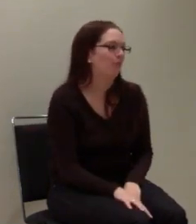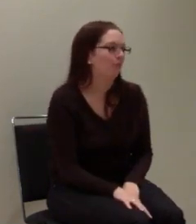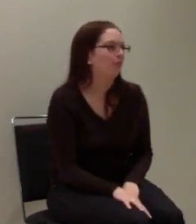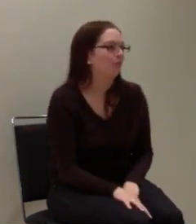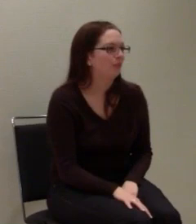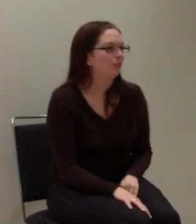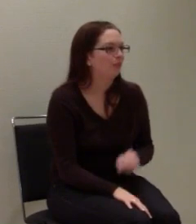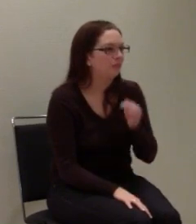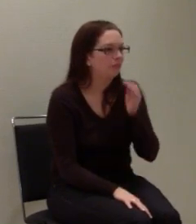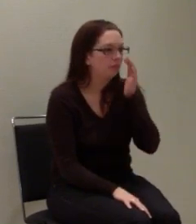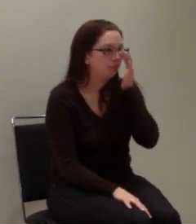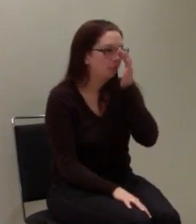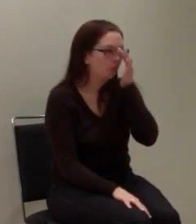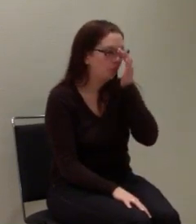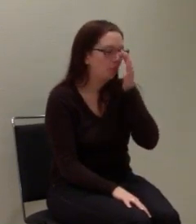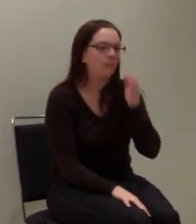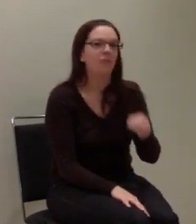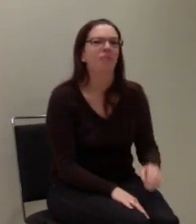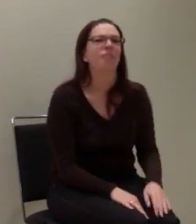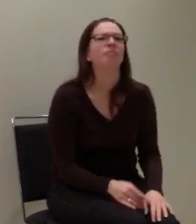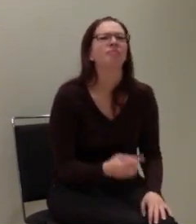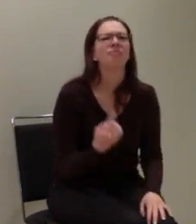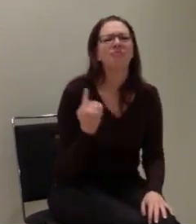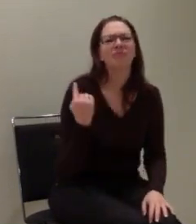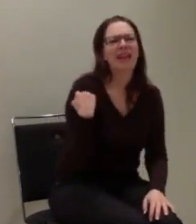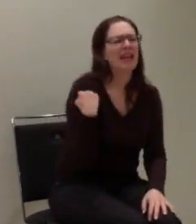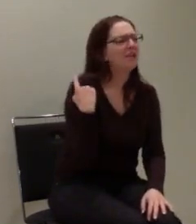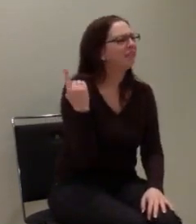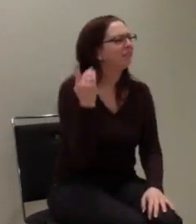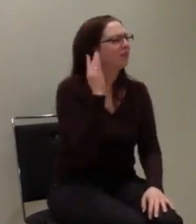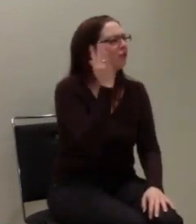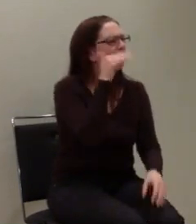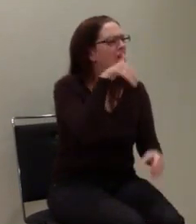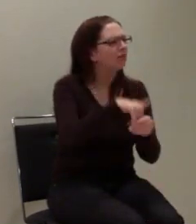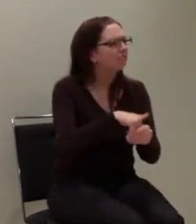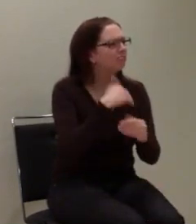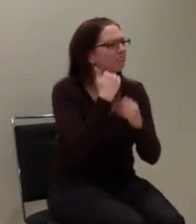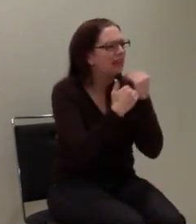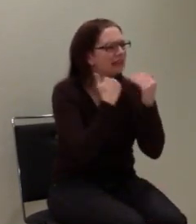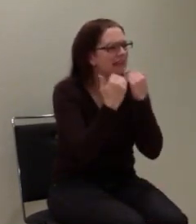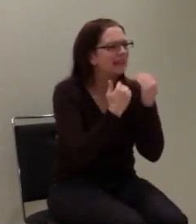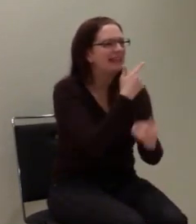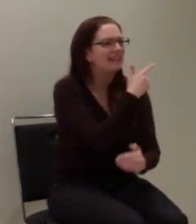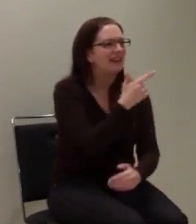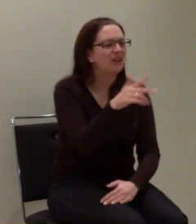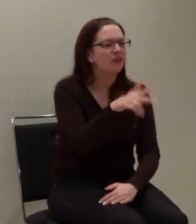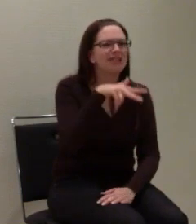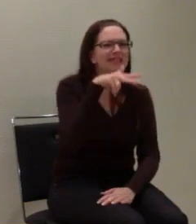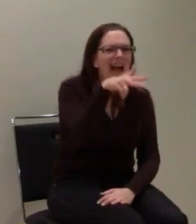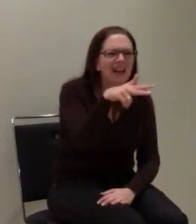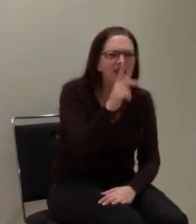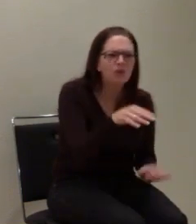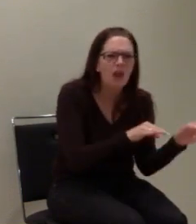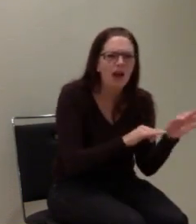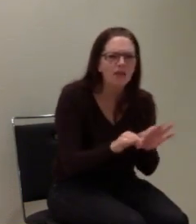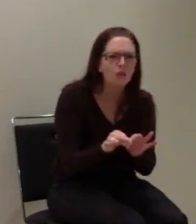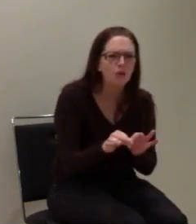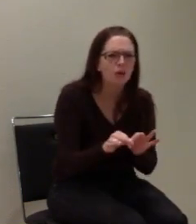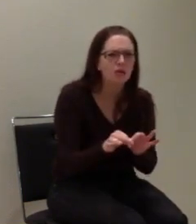Die haben erwähnt, das 2013 eingeführt wird. Wird das